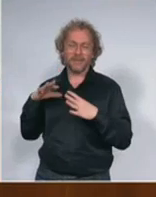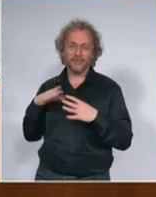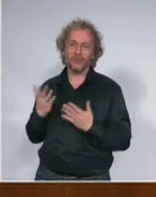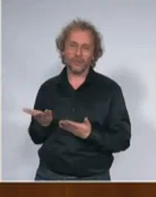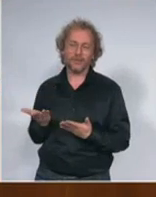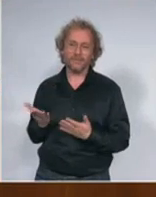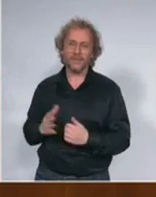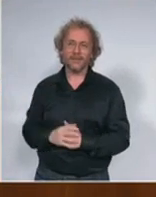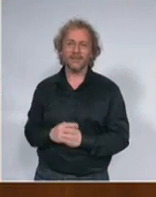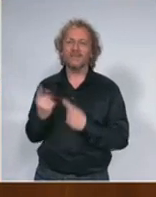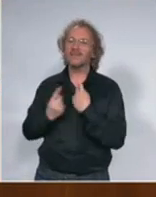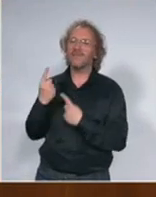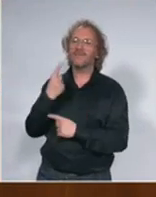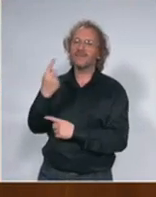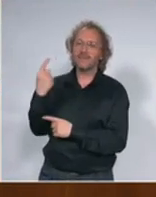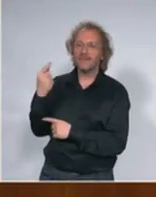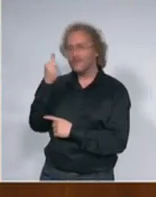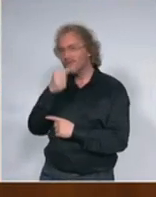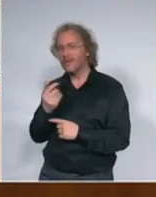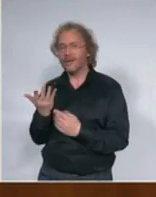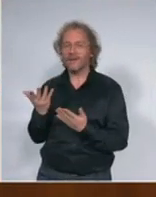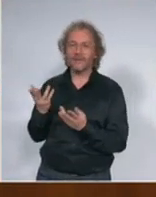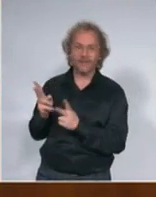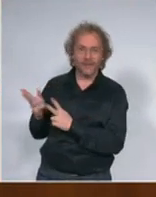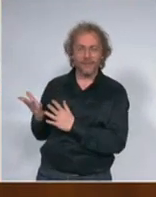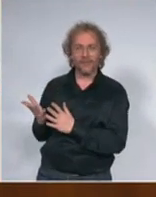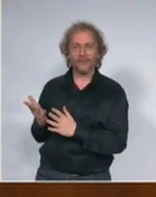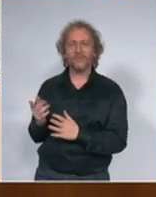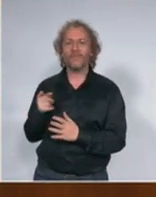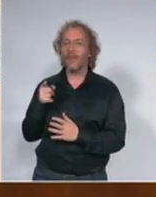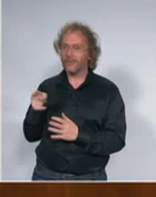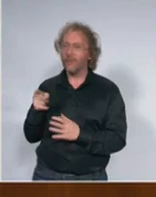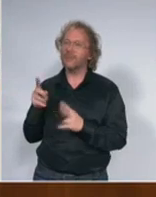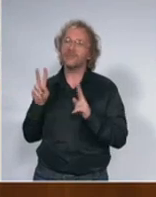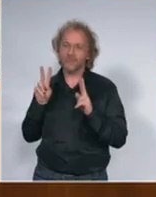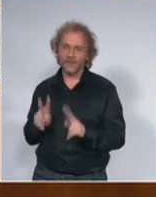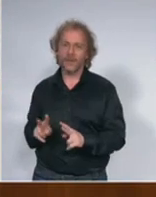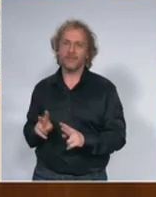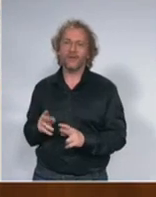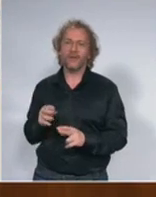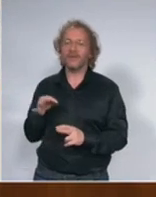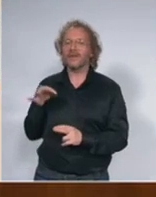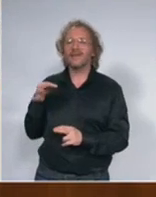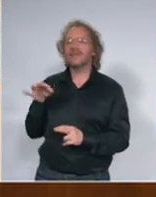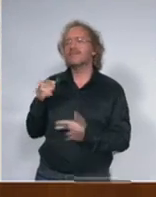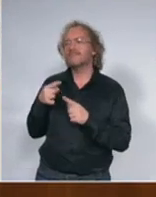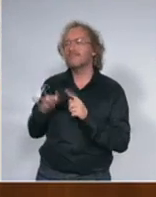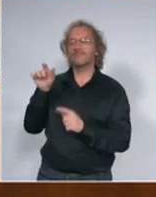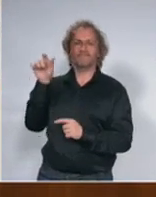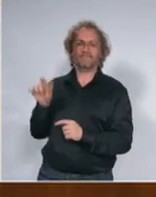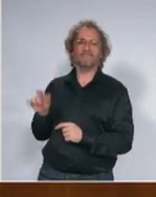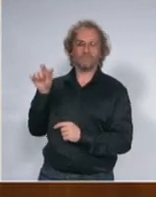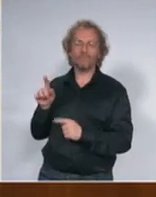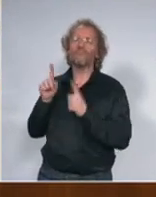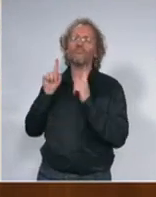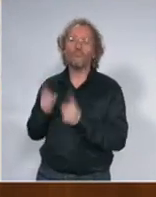od slučaja do slučaja ali to su zaista izuzetci dakle nije intencija da tih izuzetci